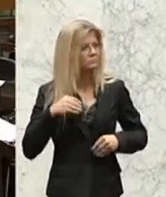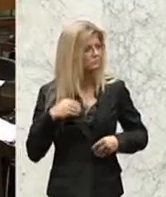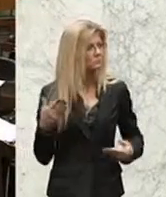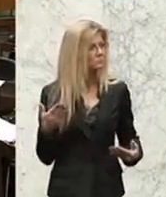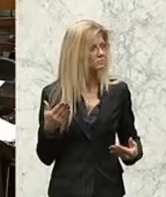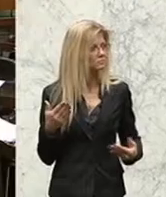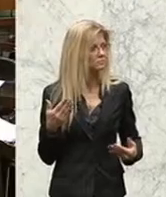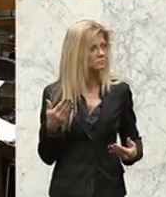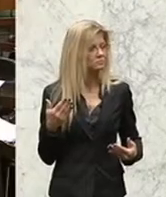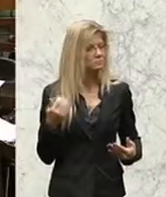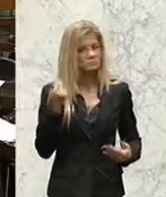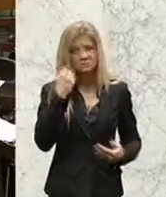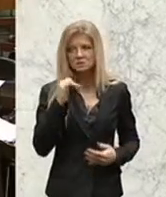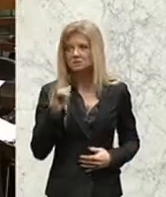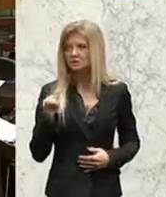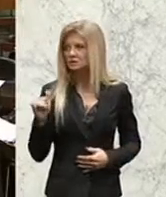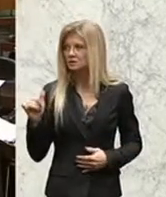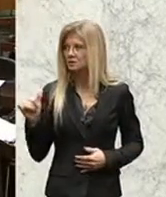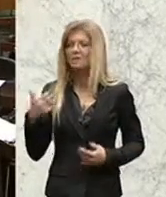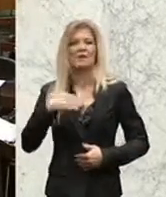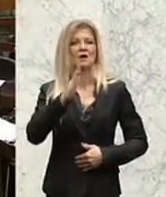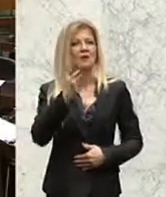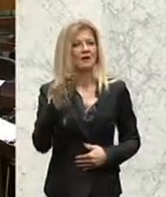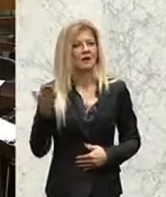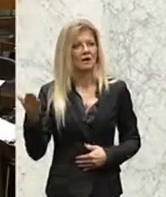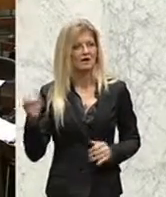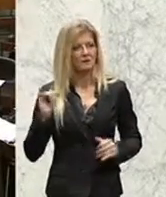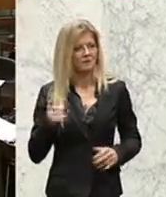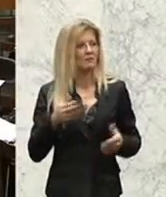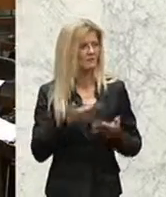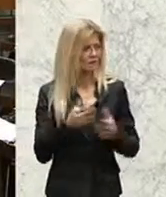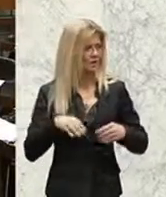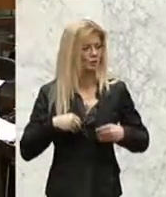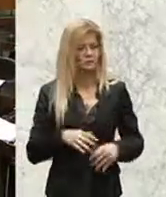um Zustimmung. Das ist die Mehrheit und somit angenommen.